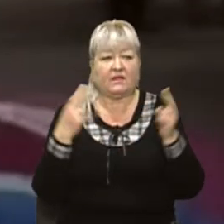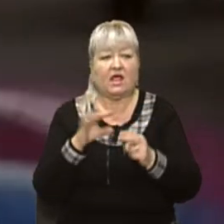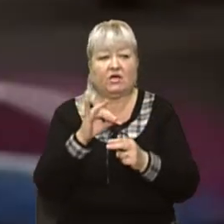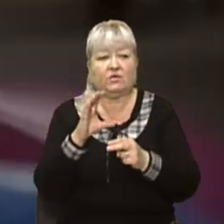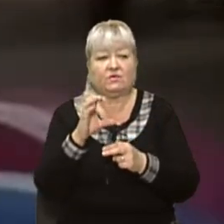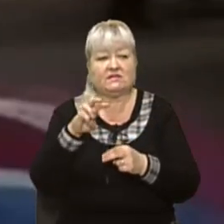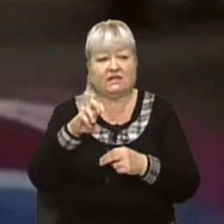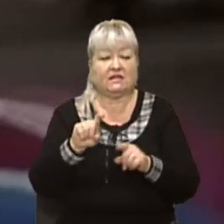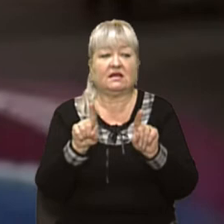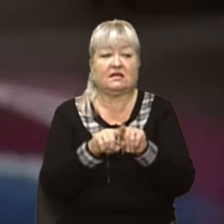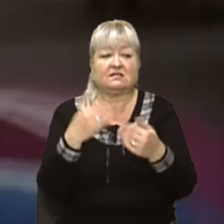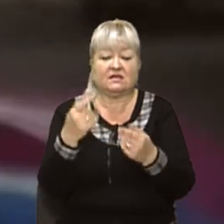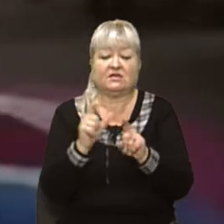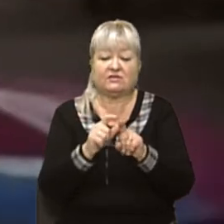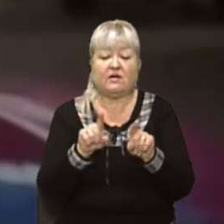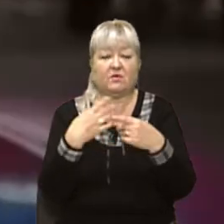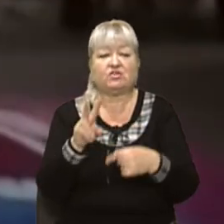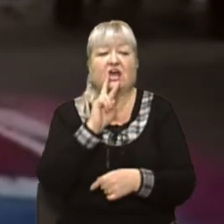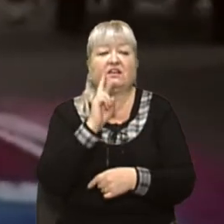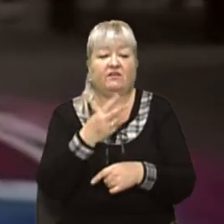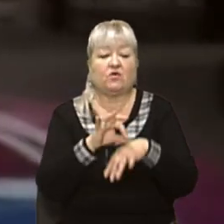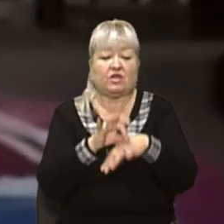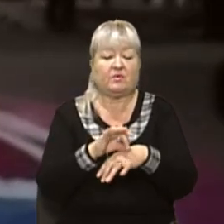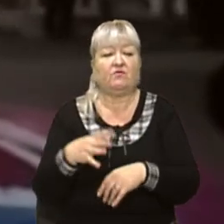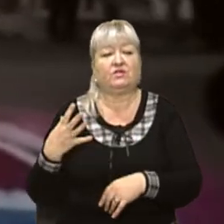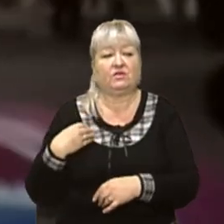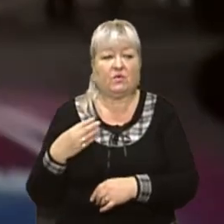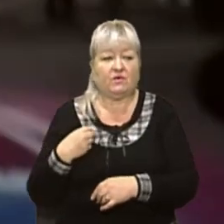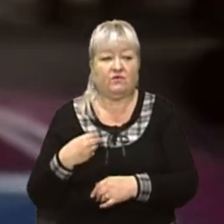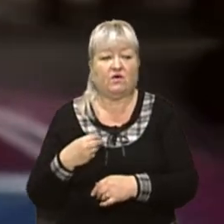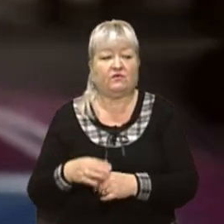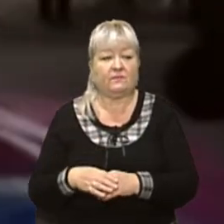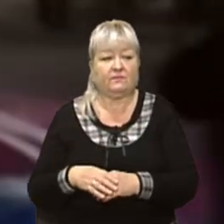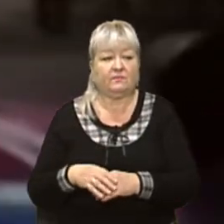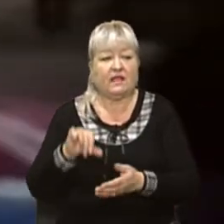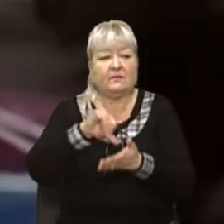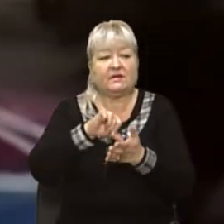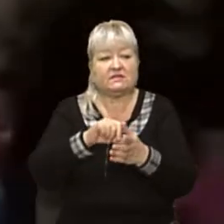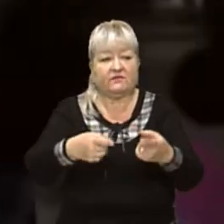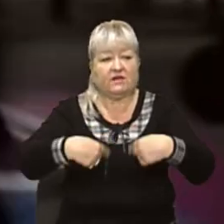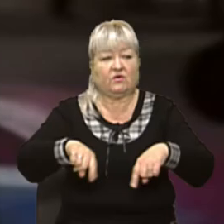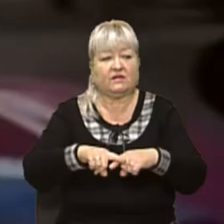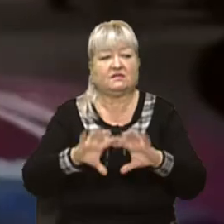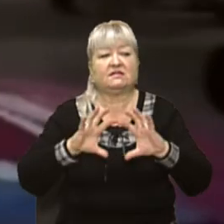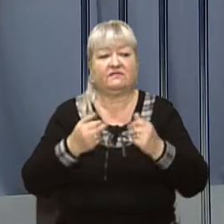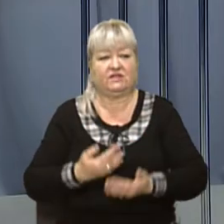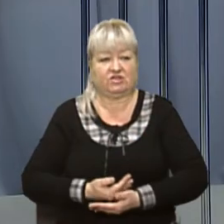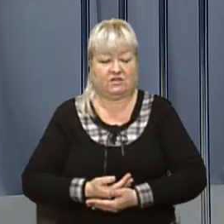її словами, такі заходи другий рік поспіль проводять у Львові представники організації «Слід життя».